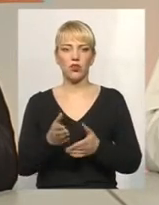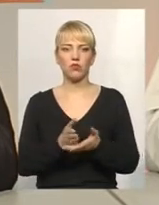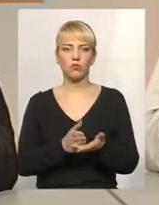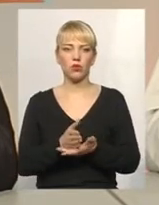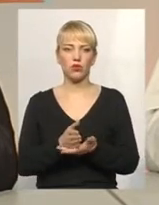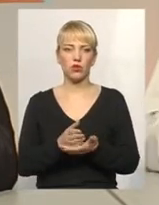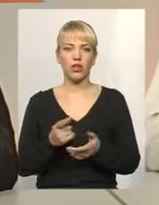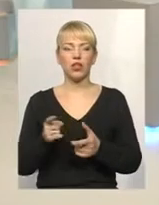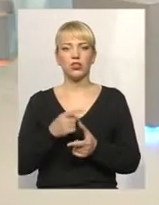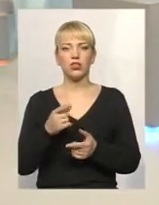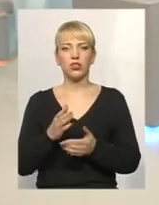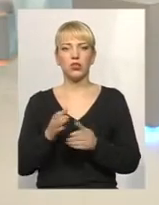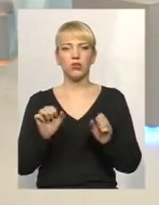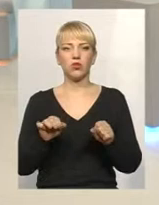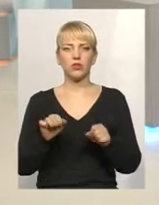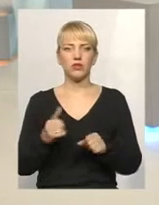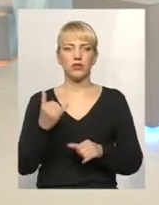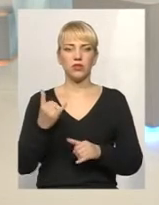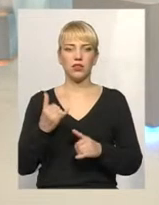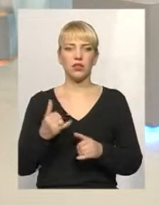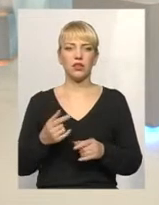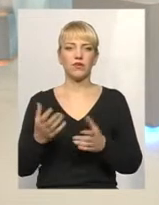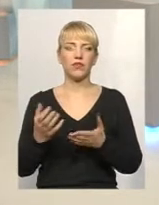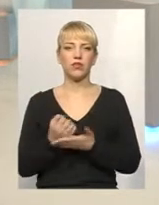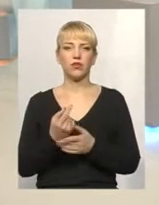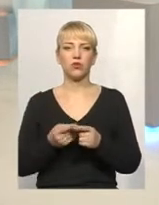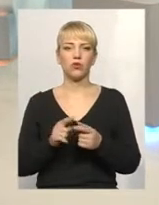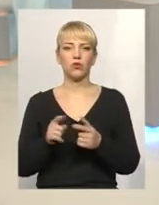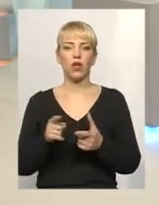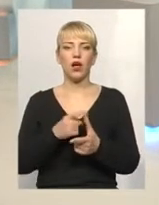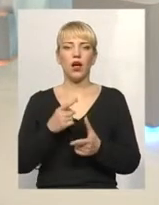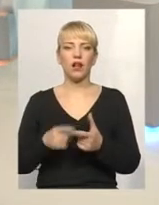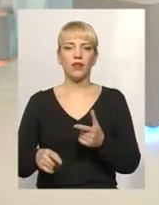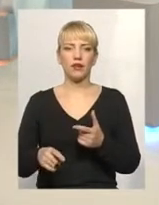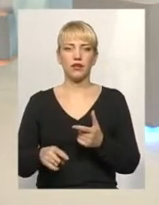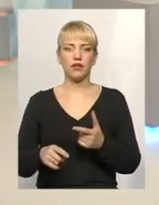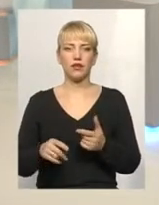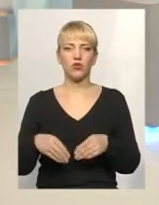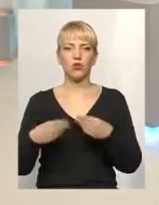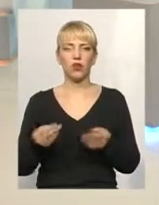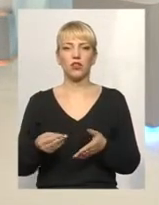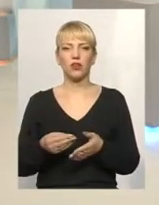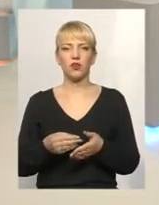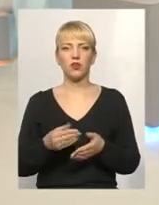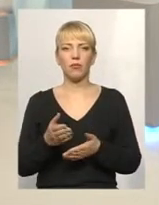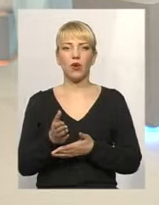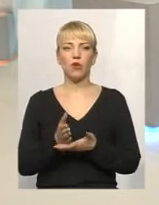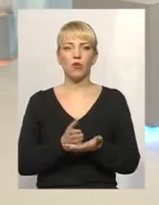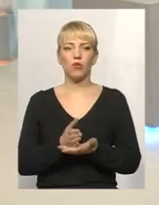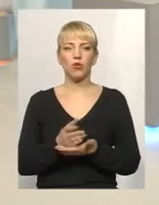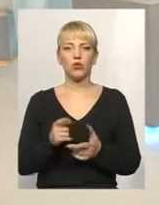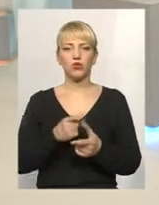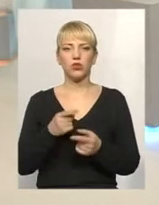є можливість нині знайти ту альтернативу надавачам послуг? Чи це в